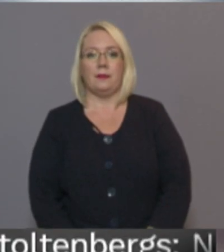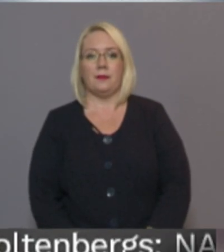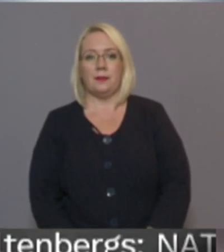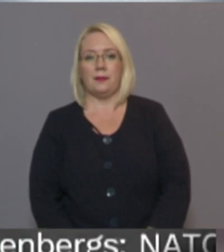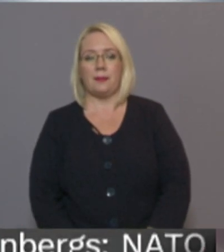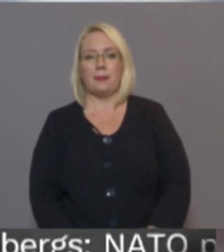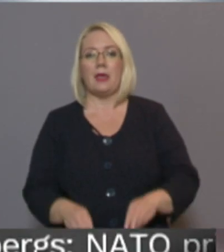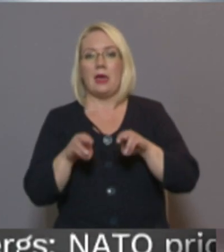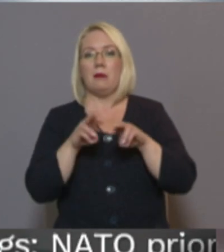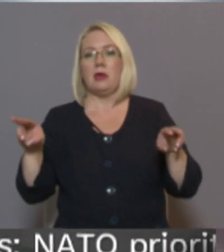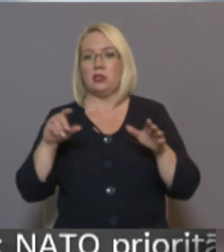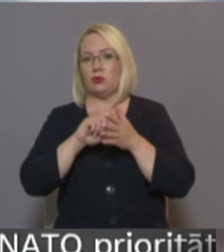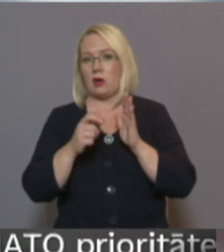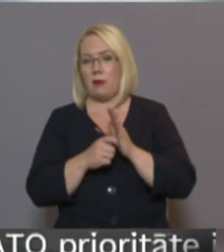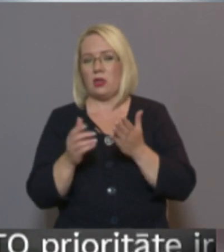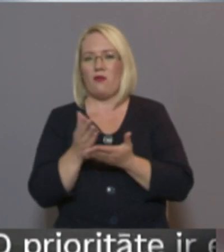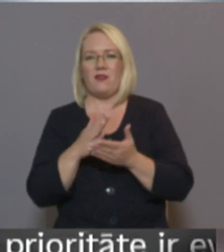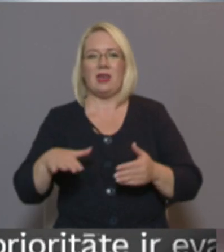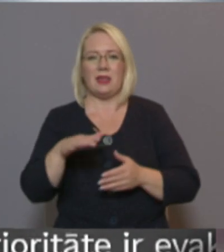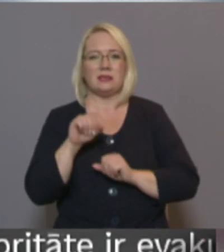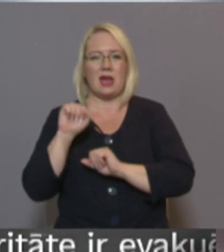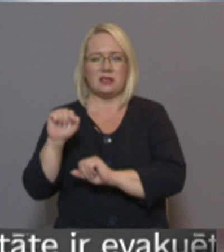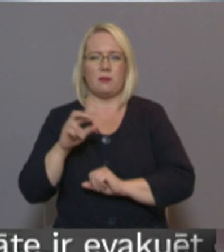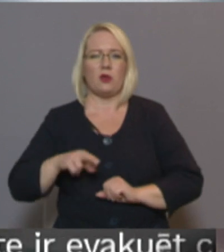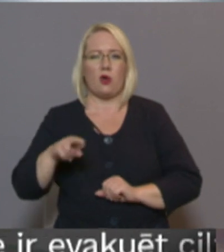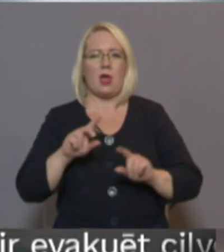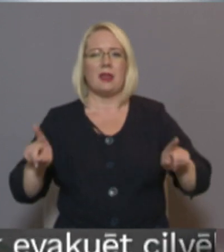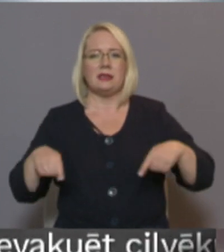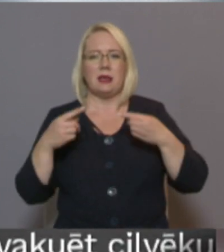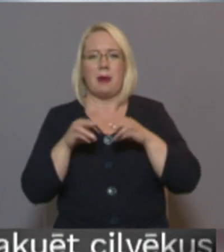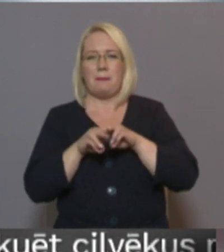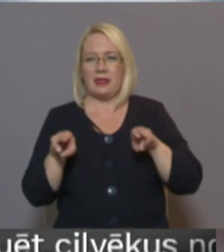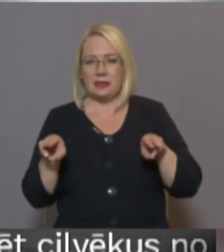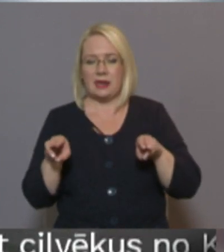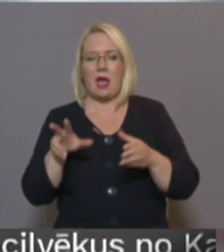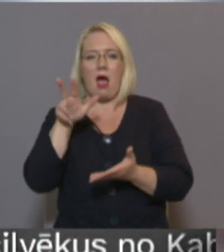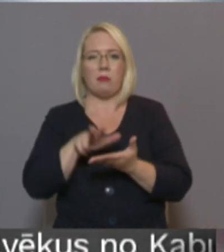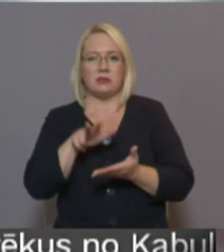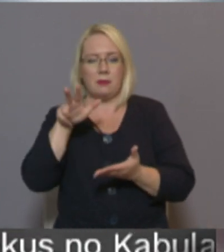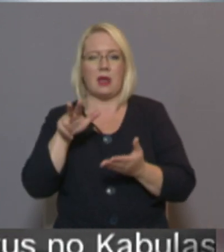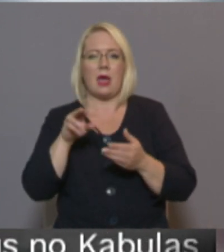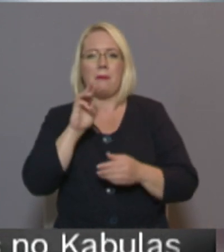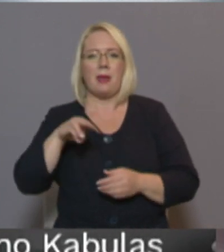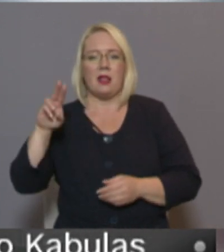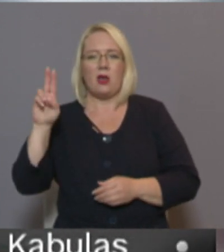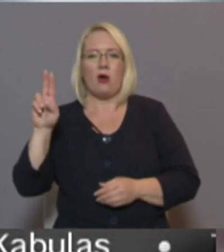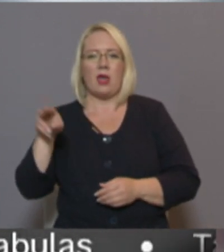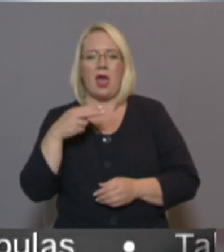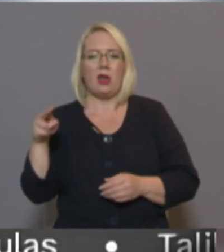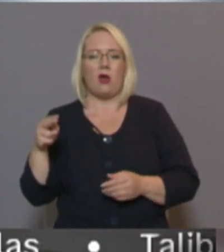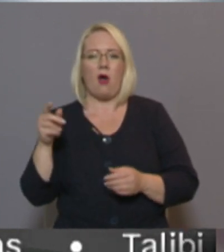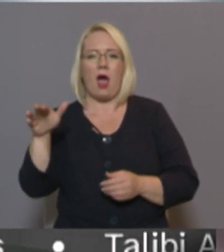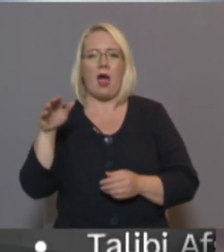Ministru kabinets un vides aizsardzības un reģionālās attīstības ministrija apstiprinājusi miljonu eiro aizdevumu